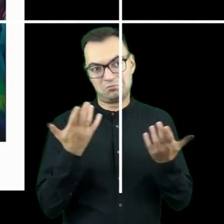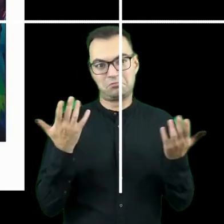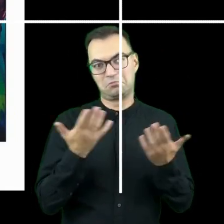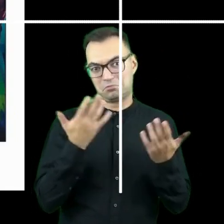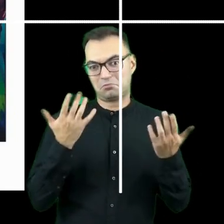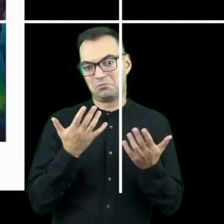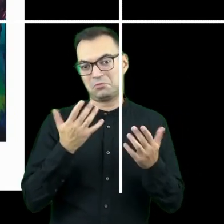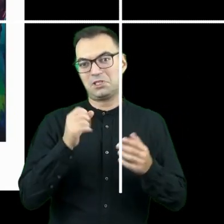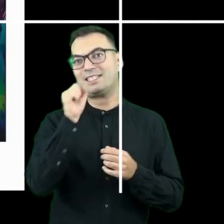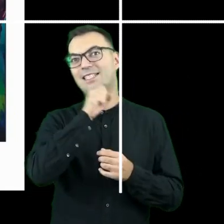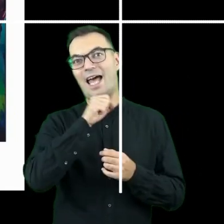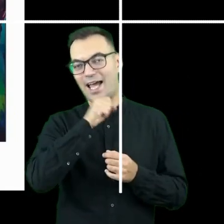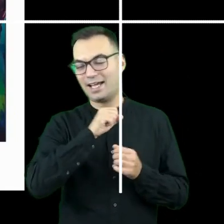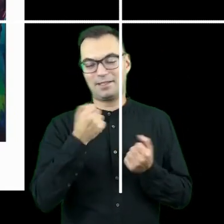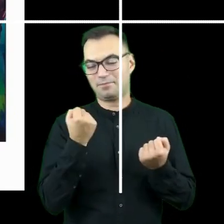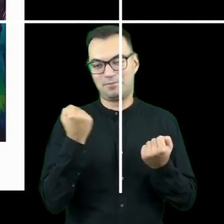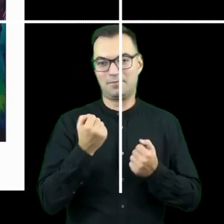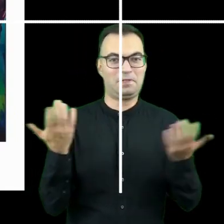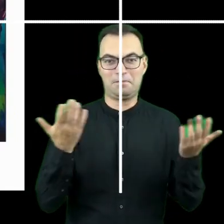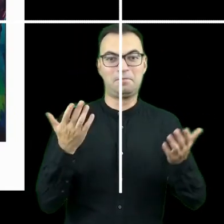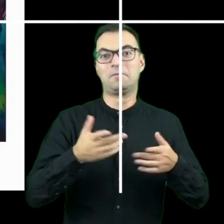jak na rynek innowacji bardzo stare,